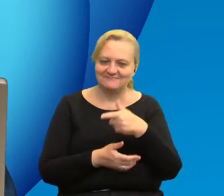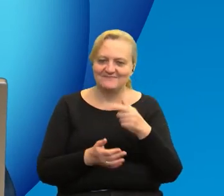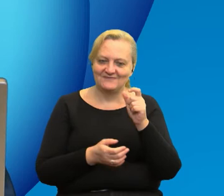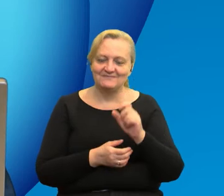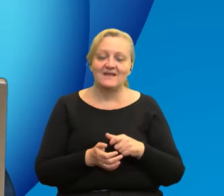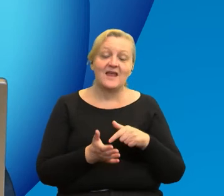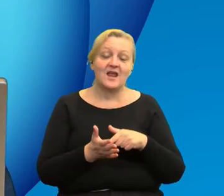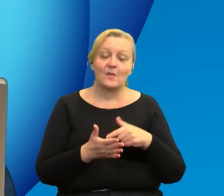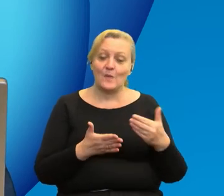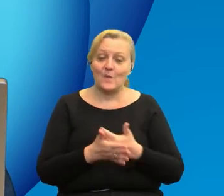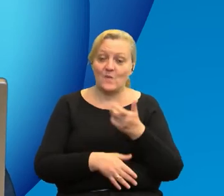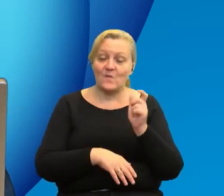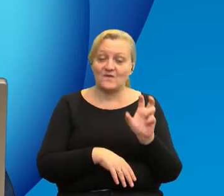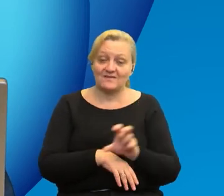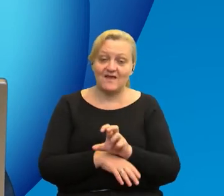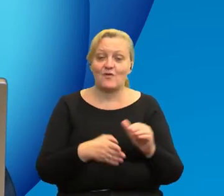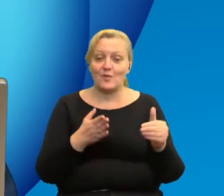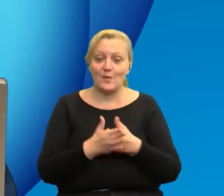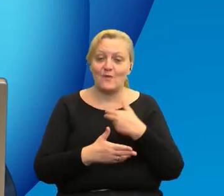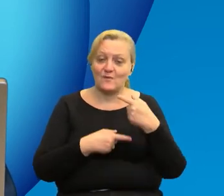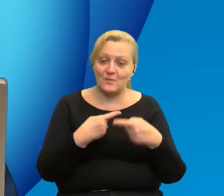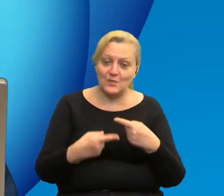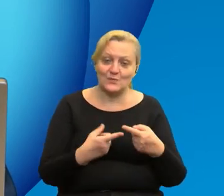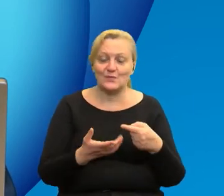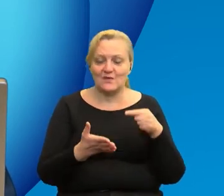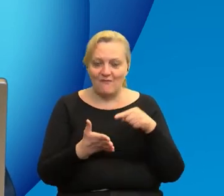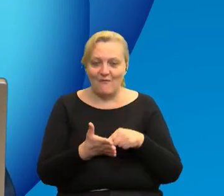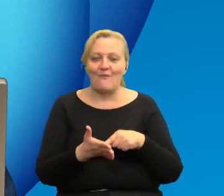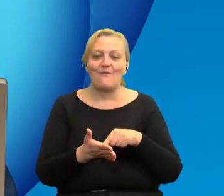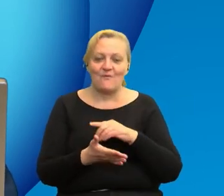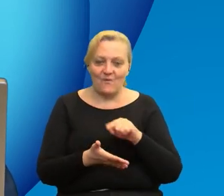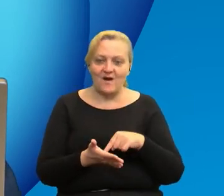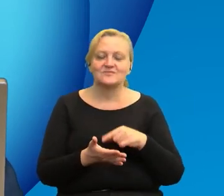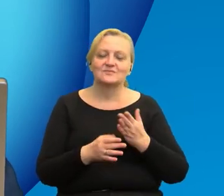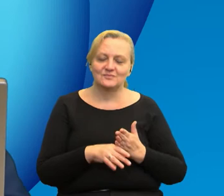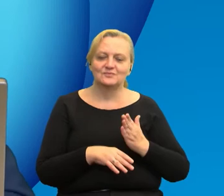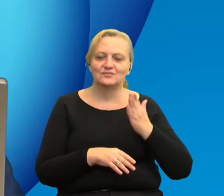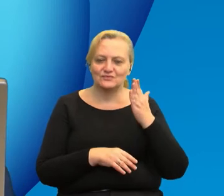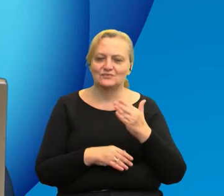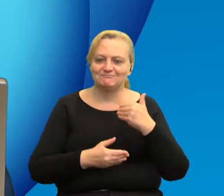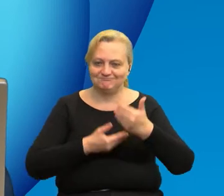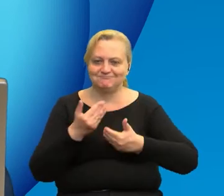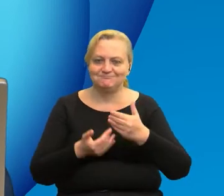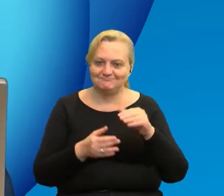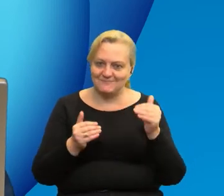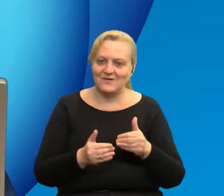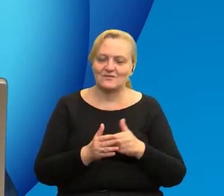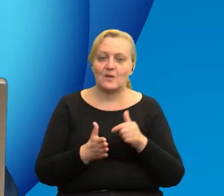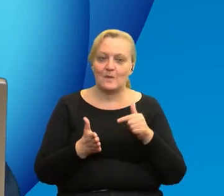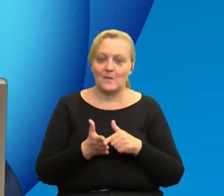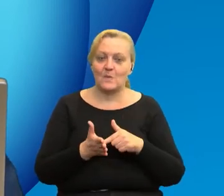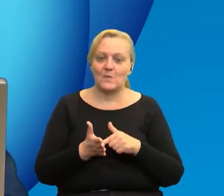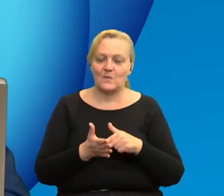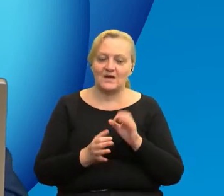nowe technologie, nowe produkty właśnie są w stanie przebić się w przyszłości. Na danych tego